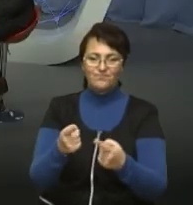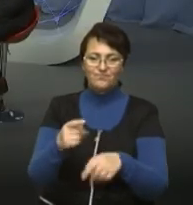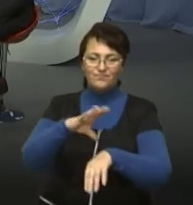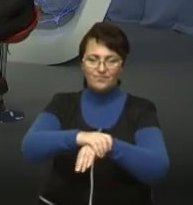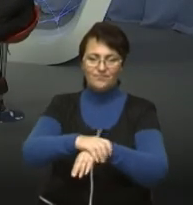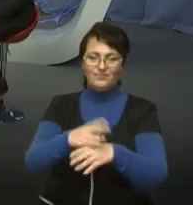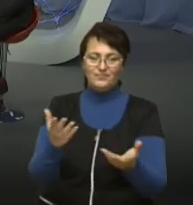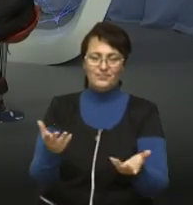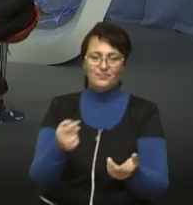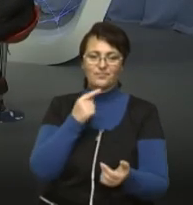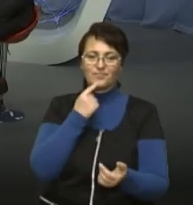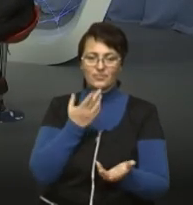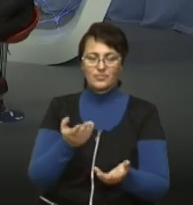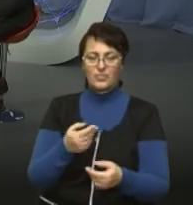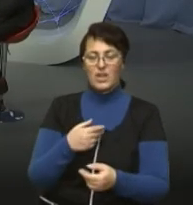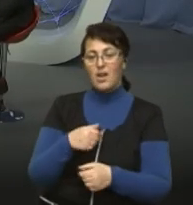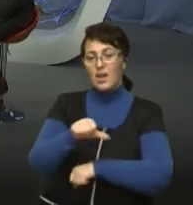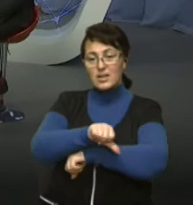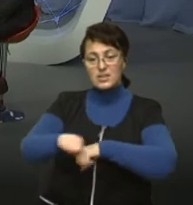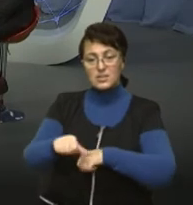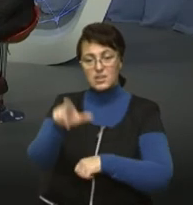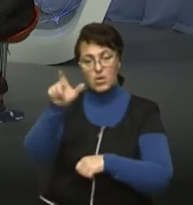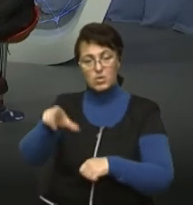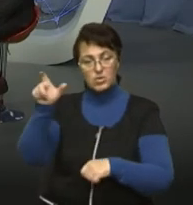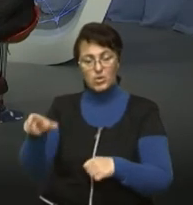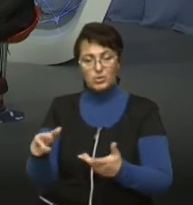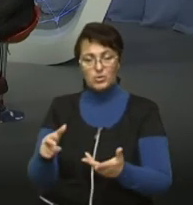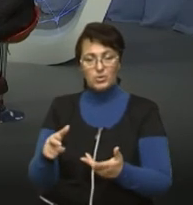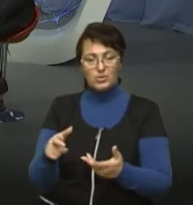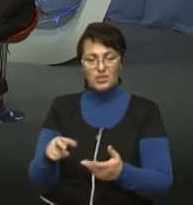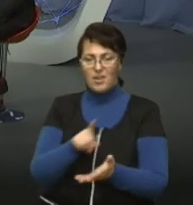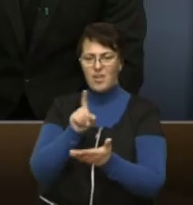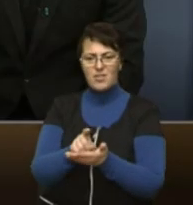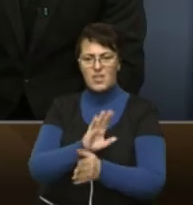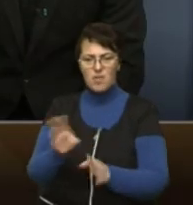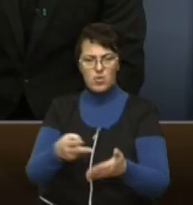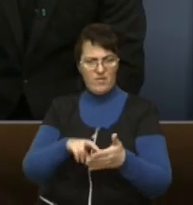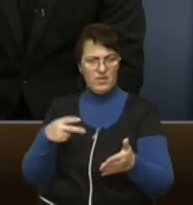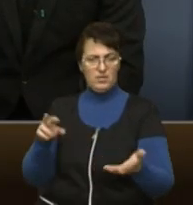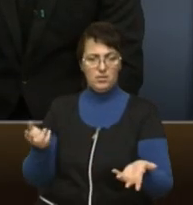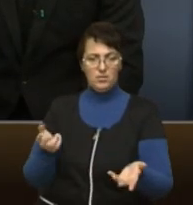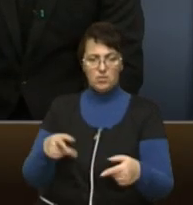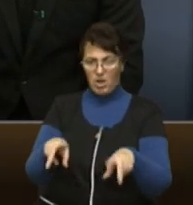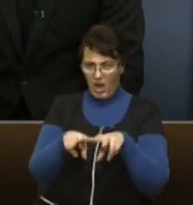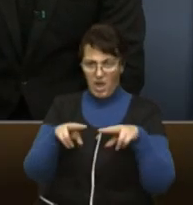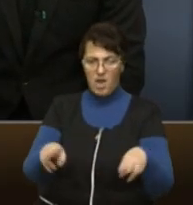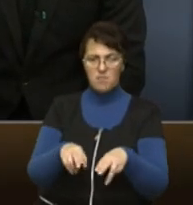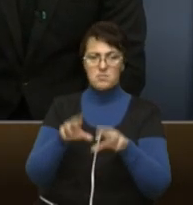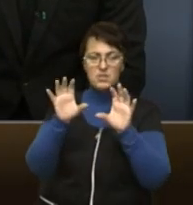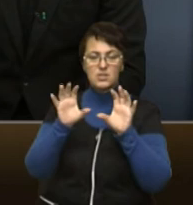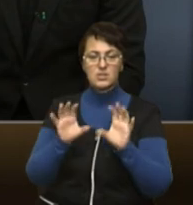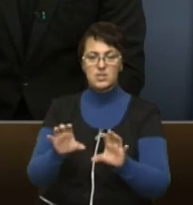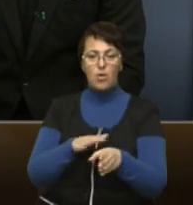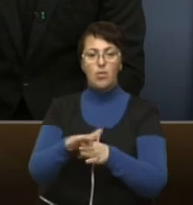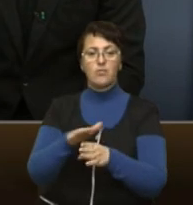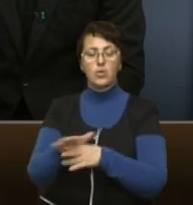Іноземці не повинні складати виключення. Чомусь українці не складають виключення на території інших країн. Тому іноземець, він повинен дотримуватися тих